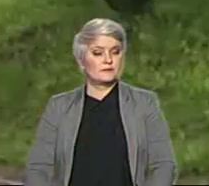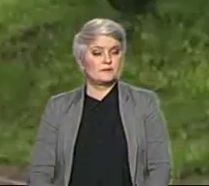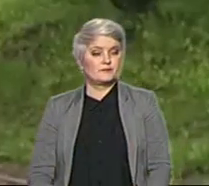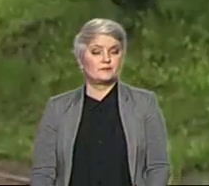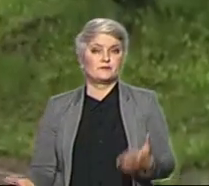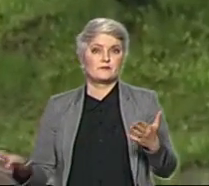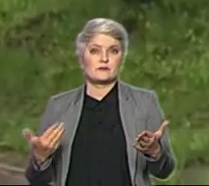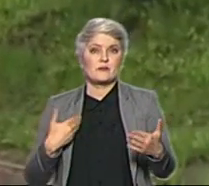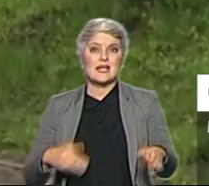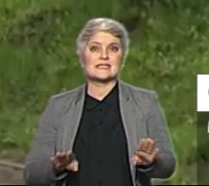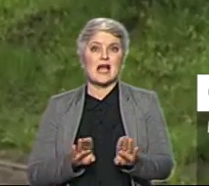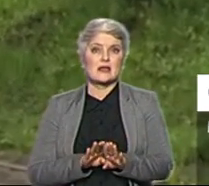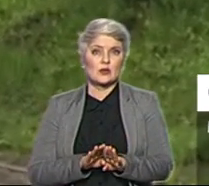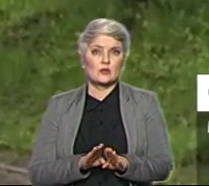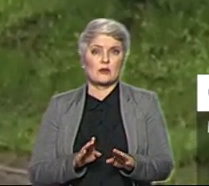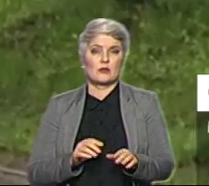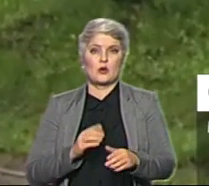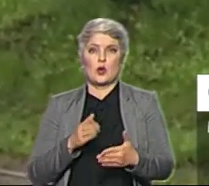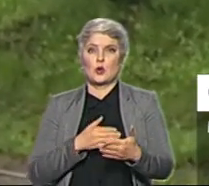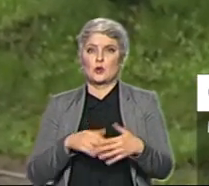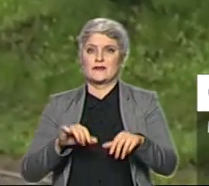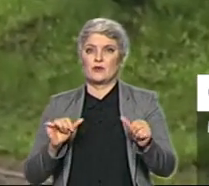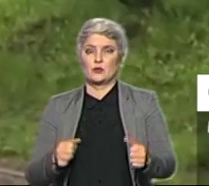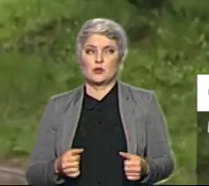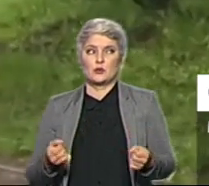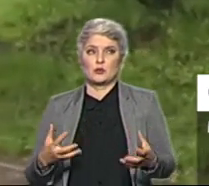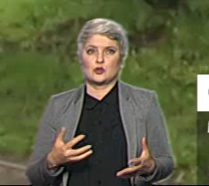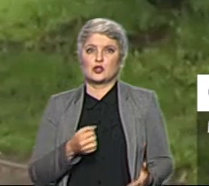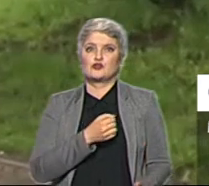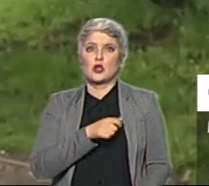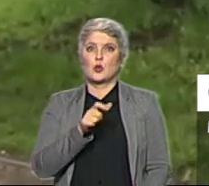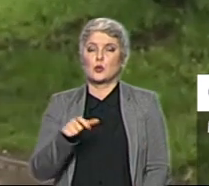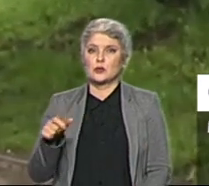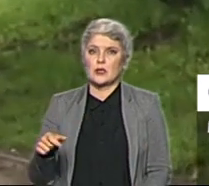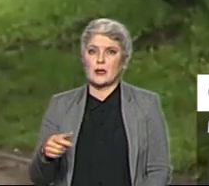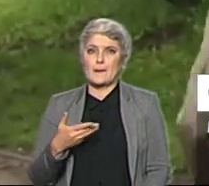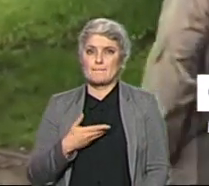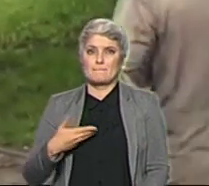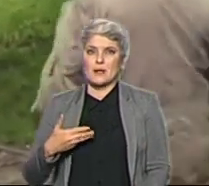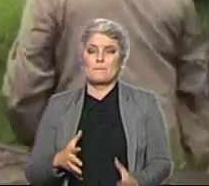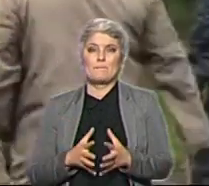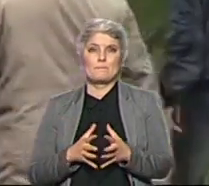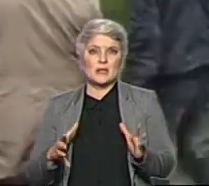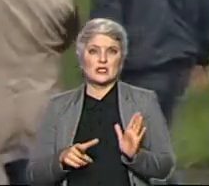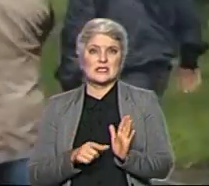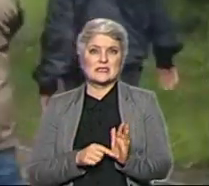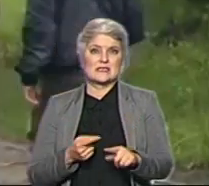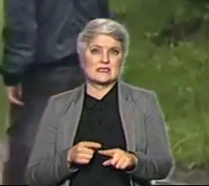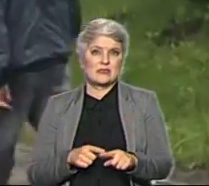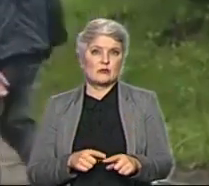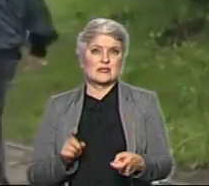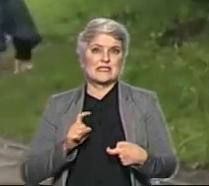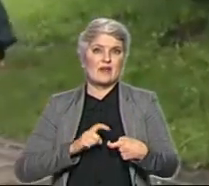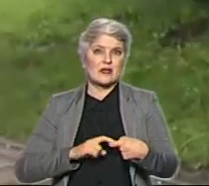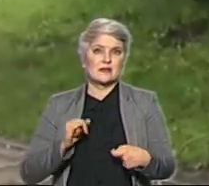Якщо нас закриють або розформурують, ну просто жалко людей. Ми більше з цим зв'язані і